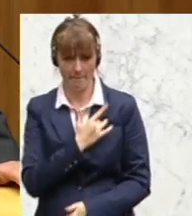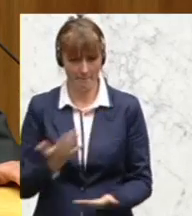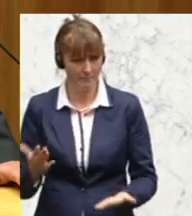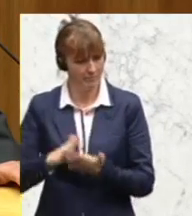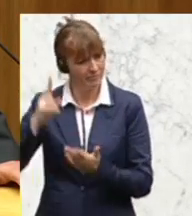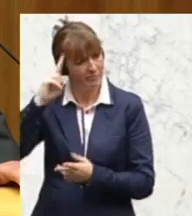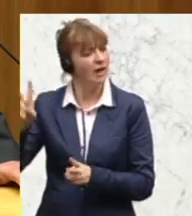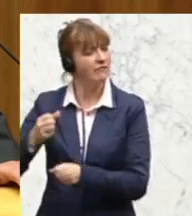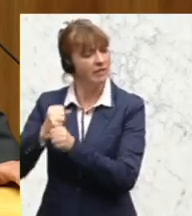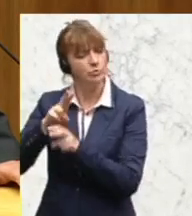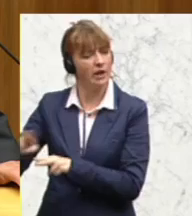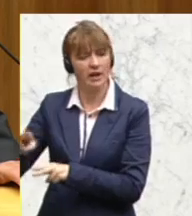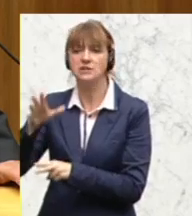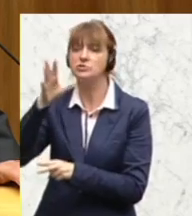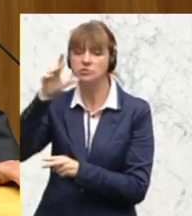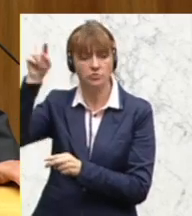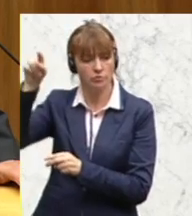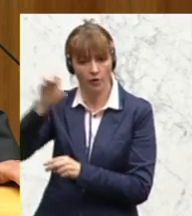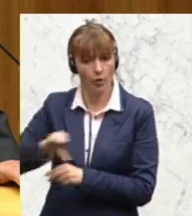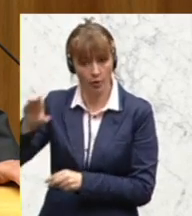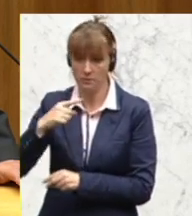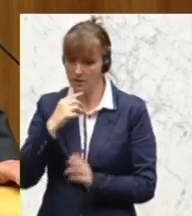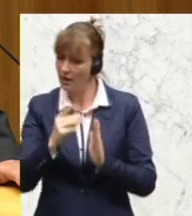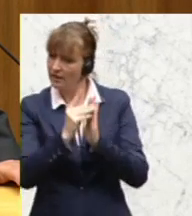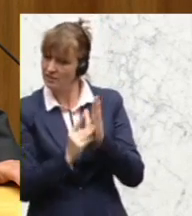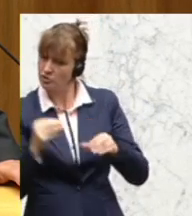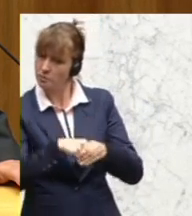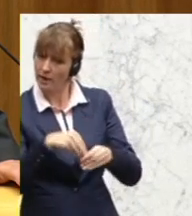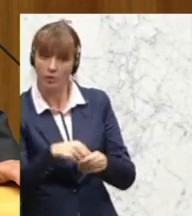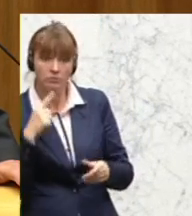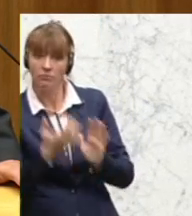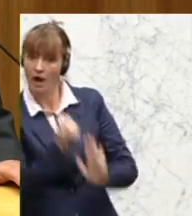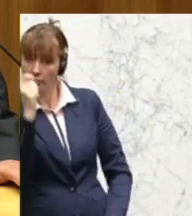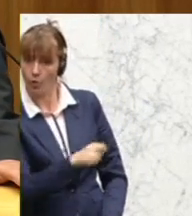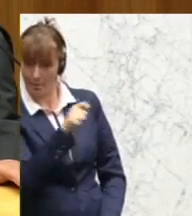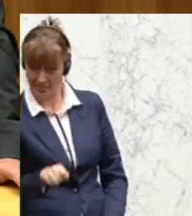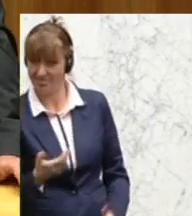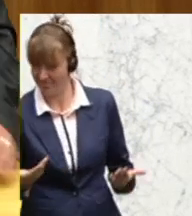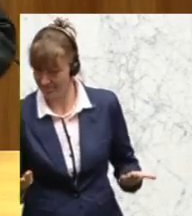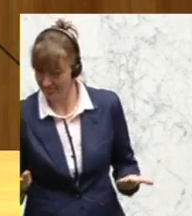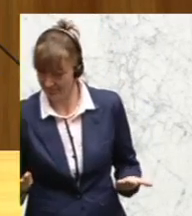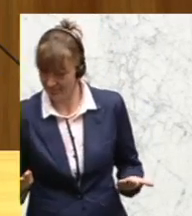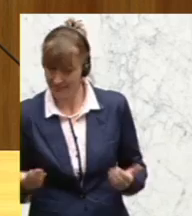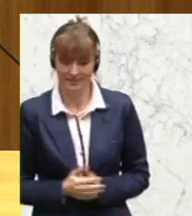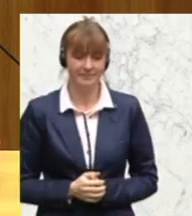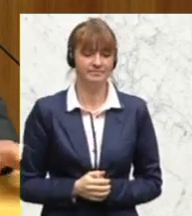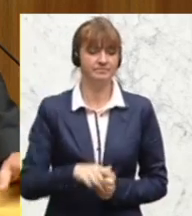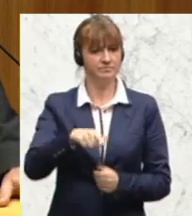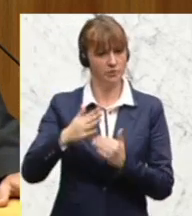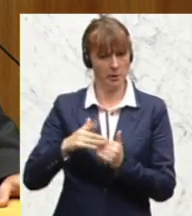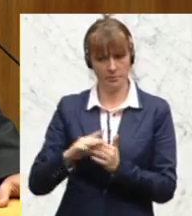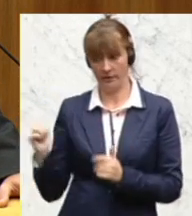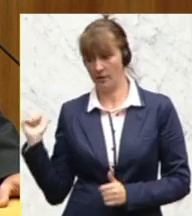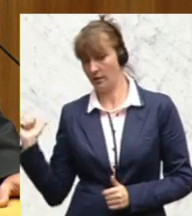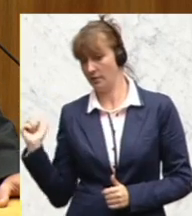und der Europäische Gerichtshof diese Vorratsdatenspeicherung aufgehoben hat. Und wenn Sie jetzt sozusagen das wieder über die